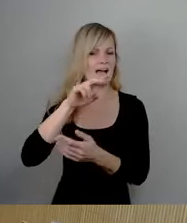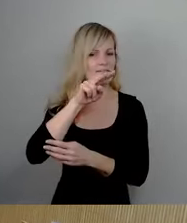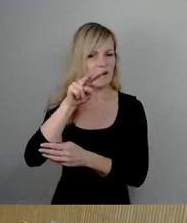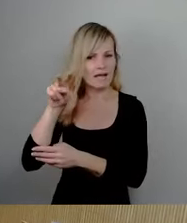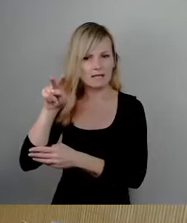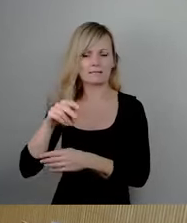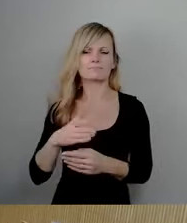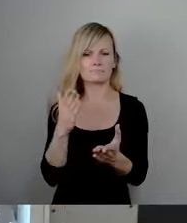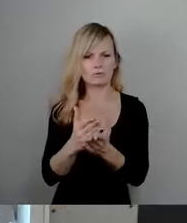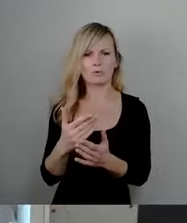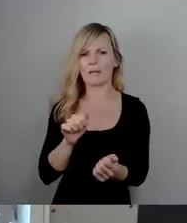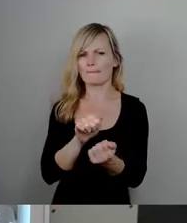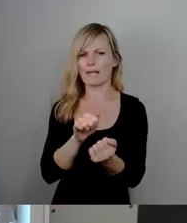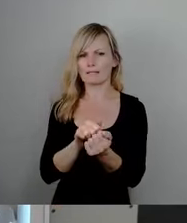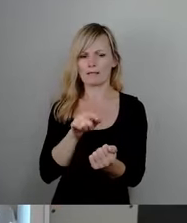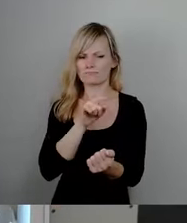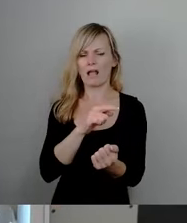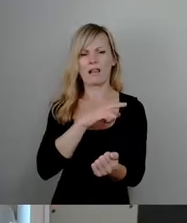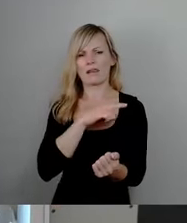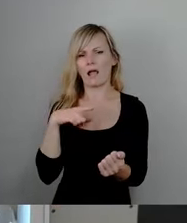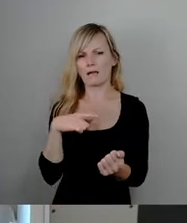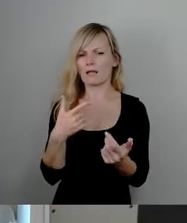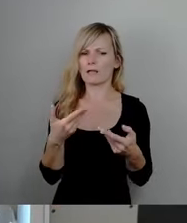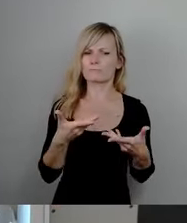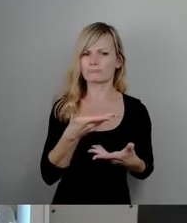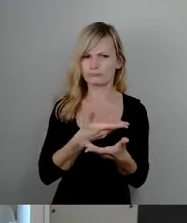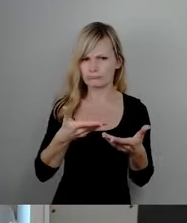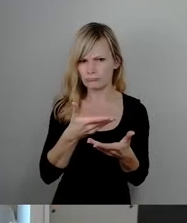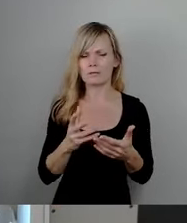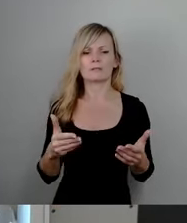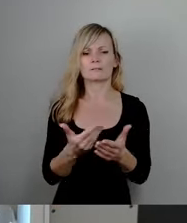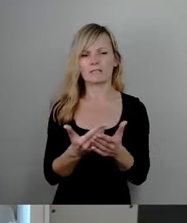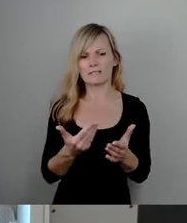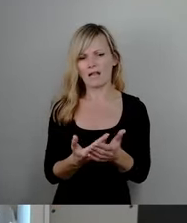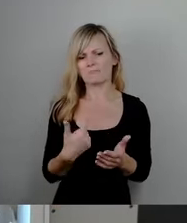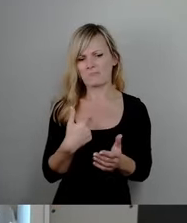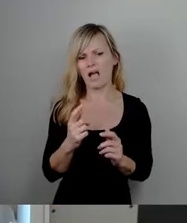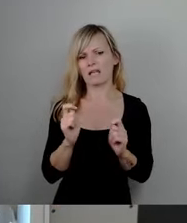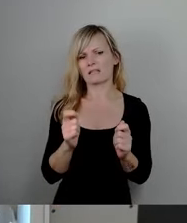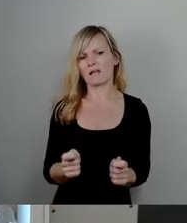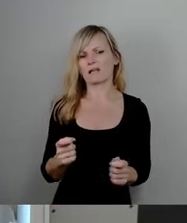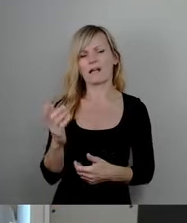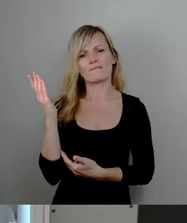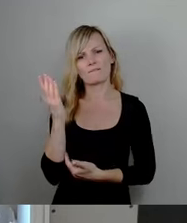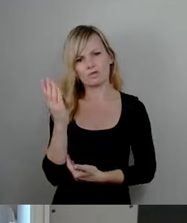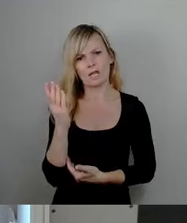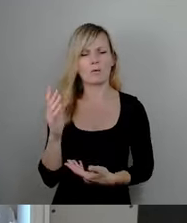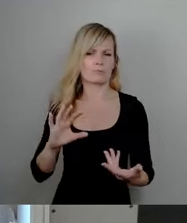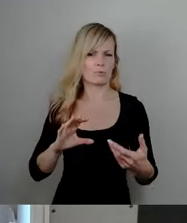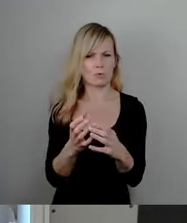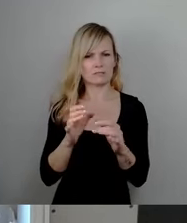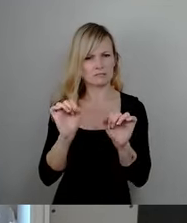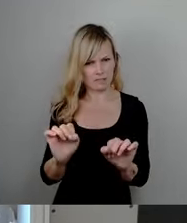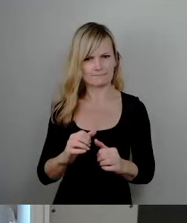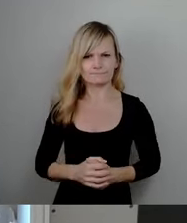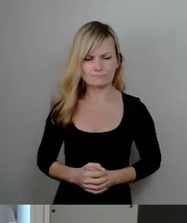Presse gestellt worden ist. Deswegen kann ich mich bei der Vorstellung des Antrages, denke ich, auch kurz fassen. Wir haben